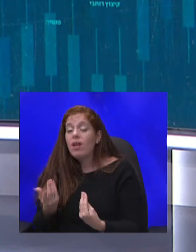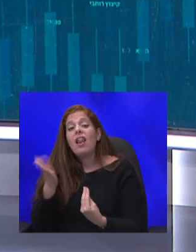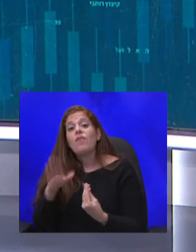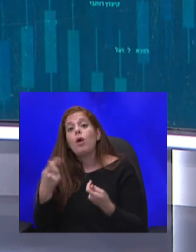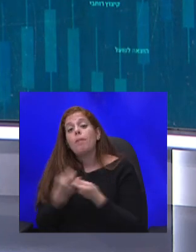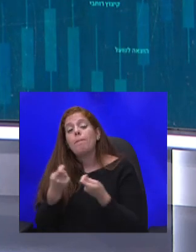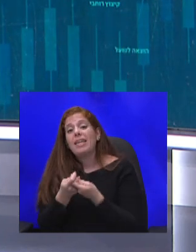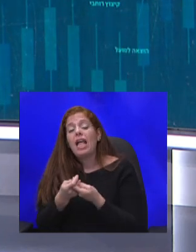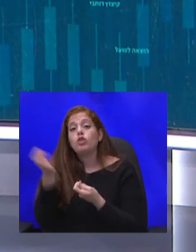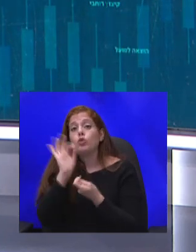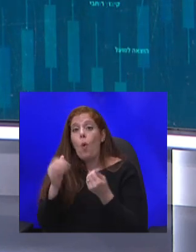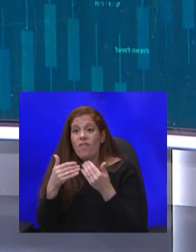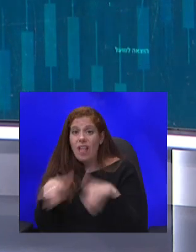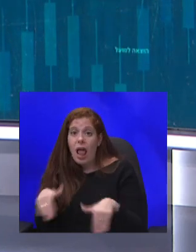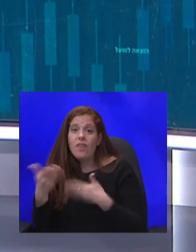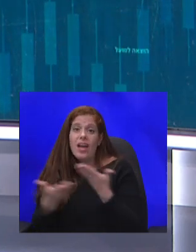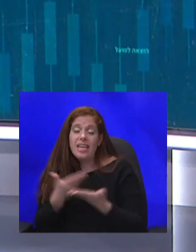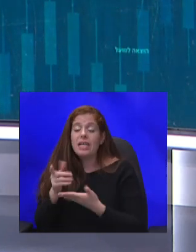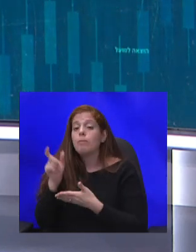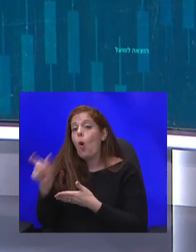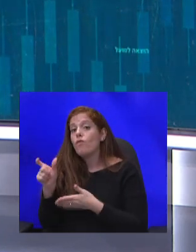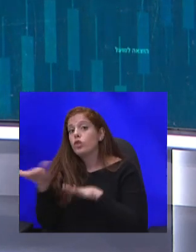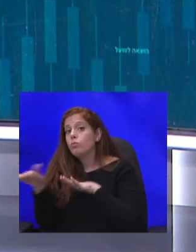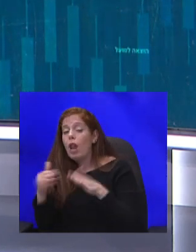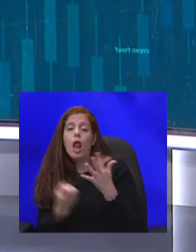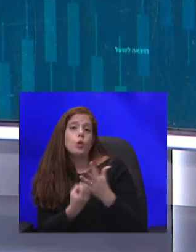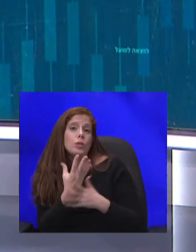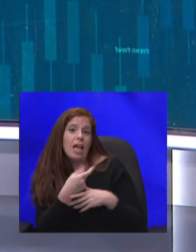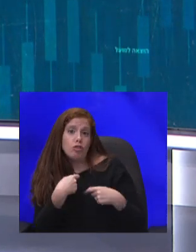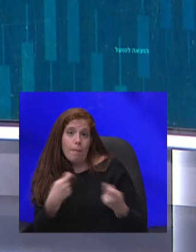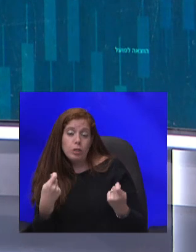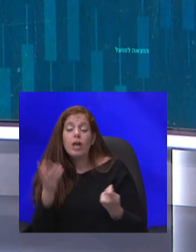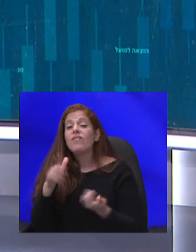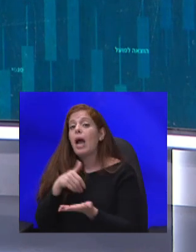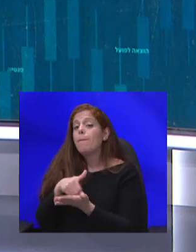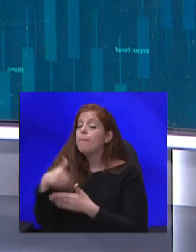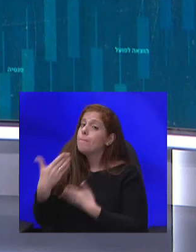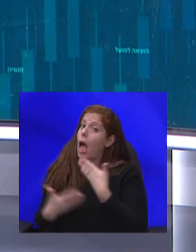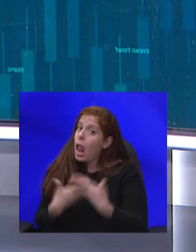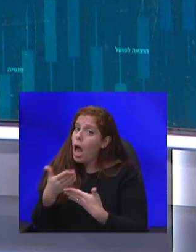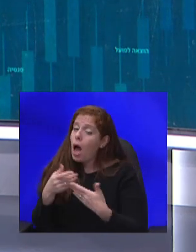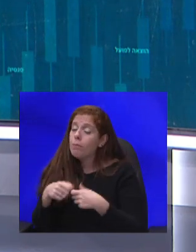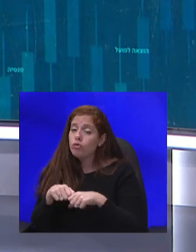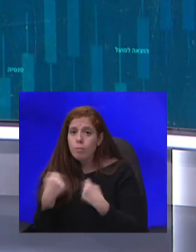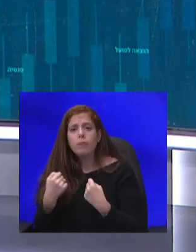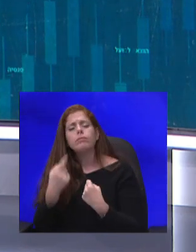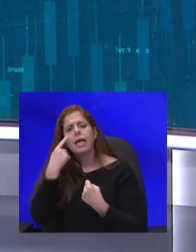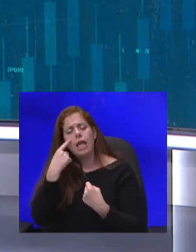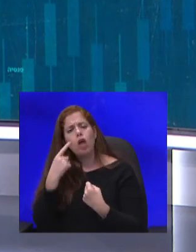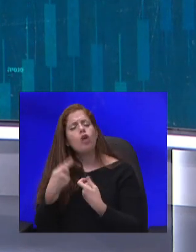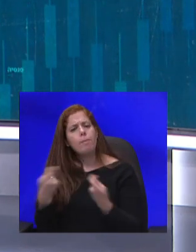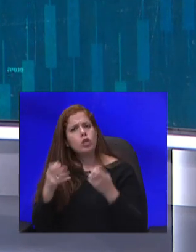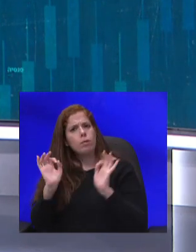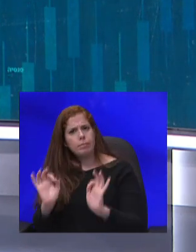והיחס בין החובות של הממשלה לתוצר של המשק. וגם במהלך המשבר, המשק הפגין חסינות יחסית, כל יחסי בתקופה הזו.